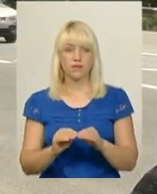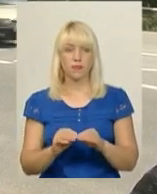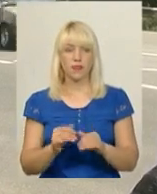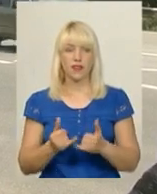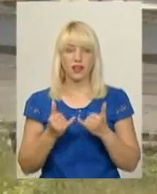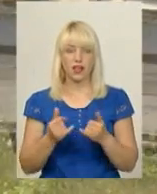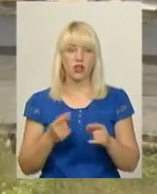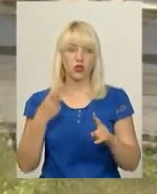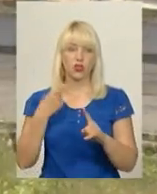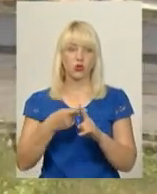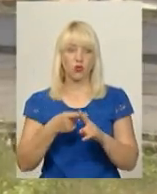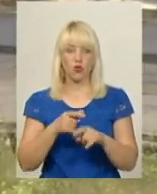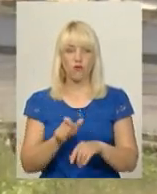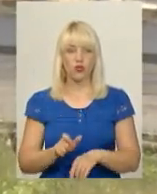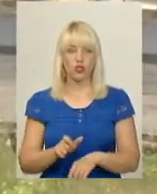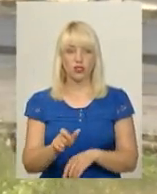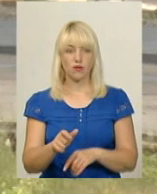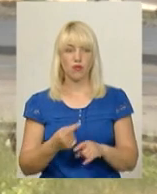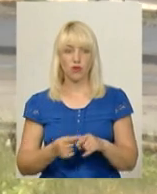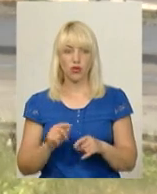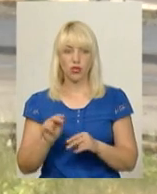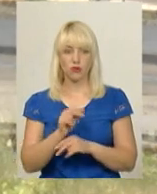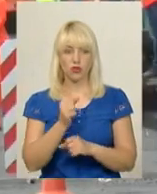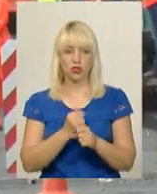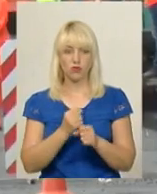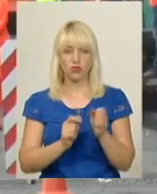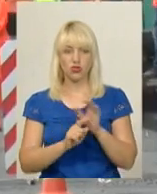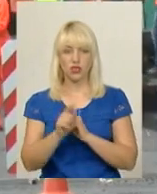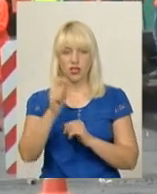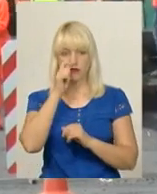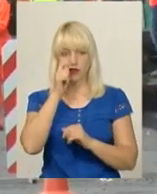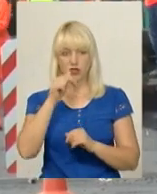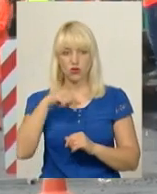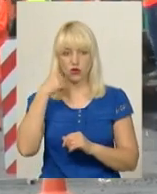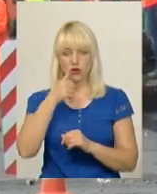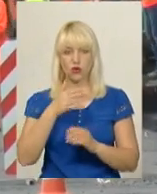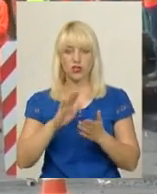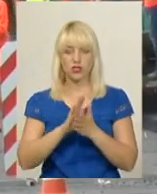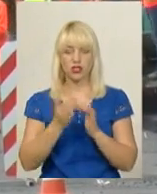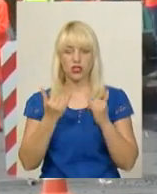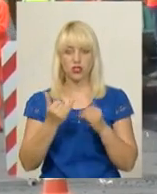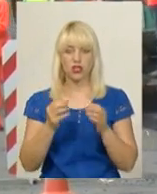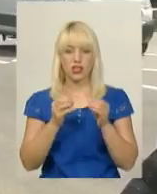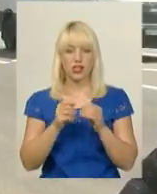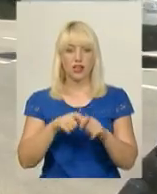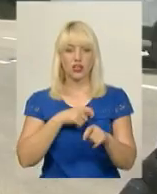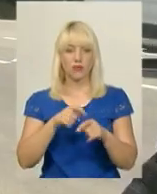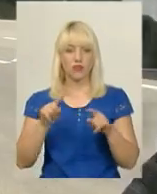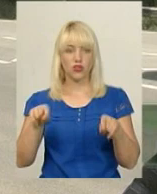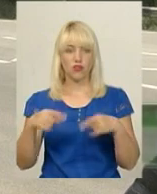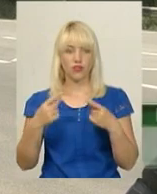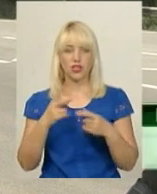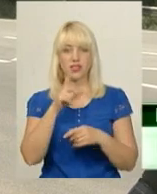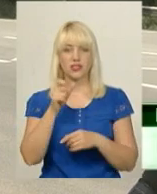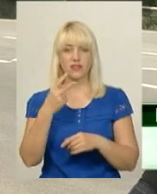додаткової смуги. Ремонтні роботи розпочали у квітні цього року. Станом на сьогодні відновили 10 кілометрів з 35 запланованих. Нижній шар